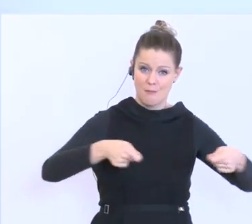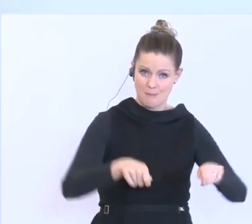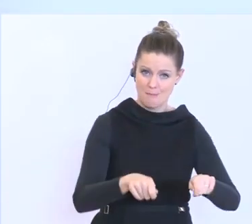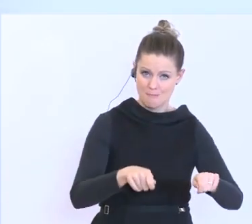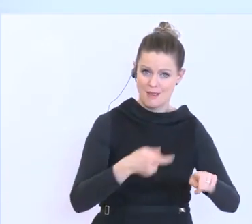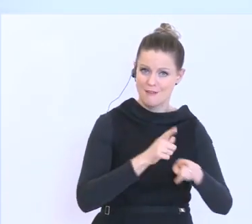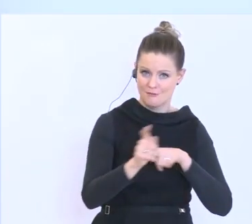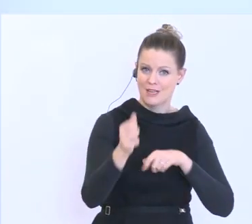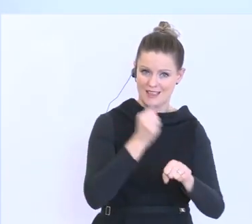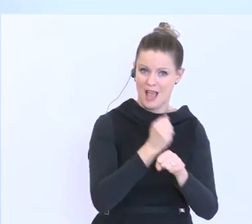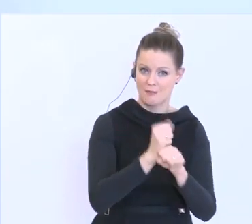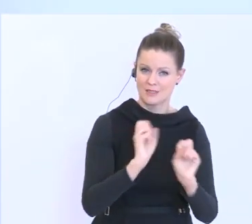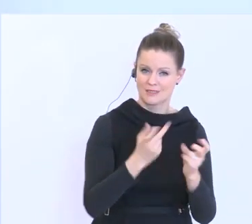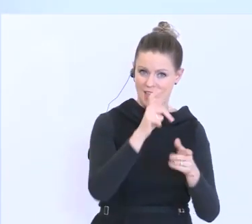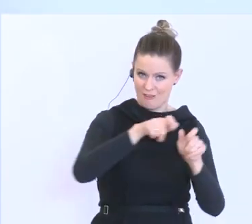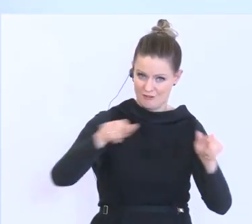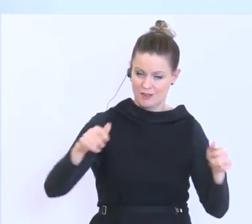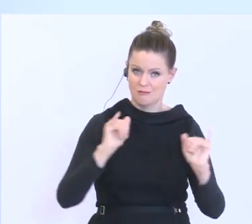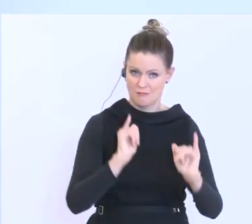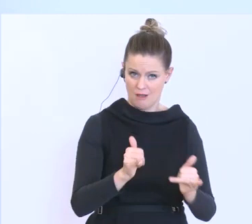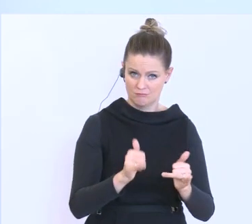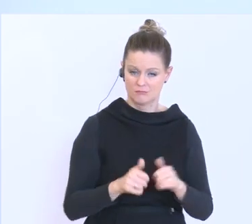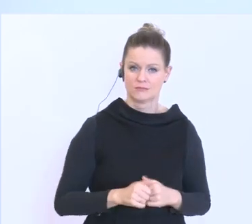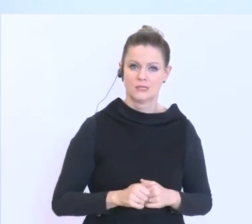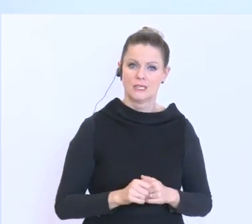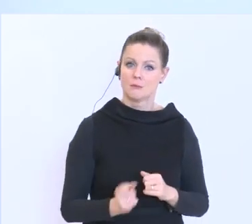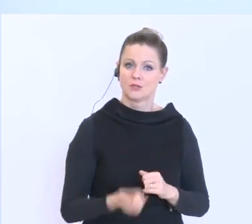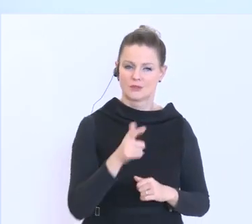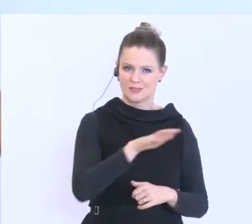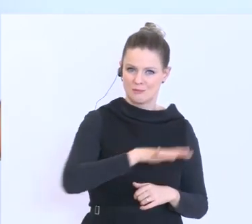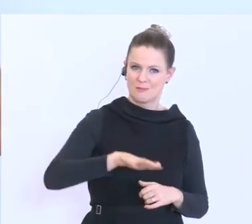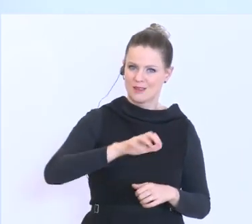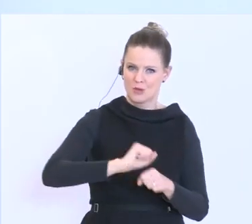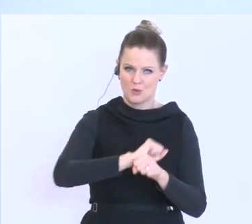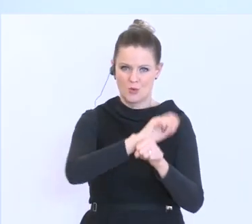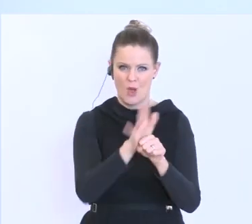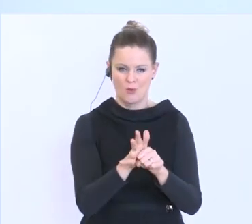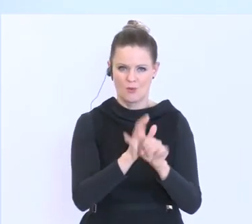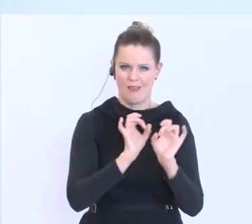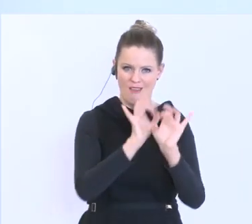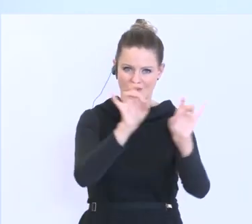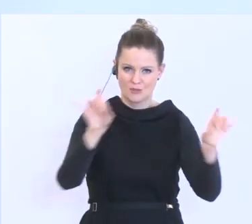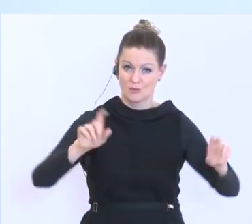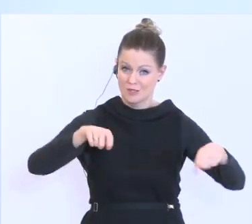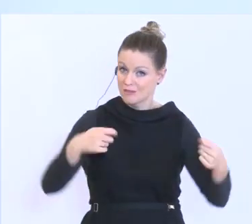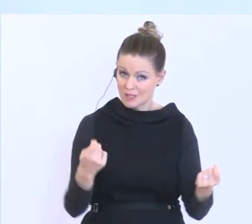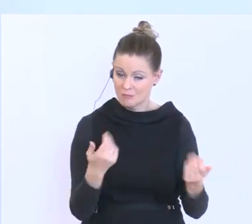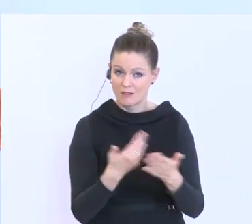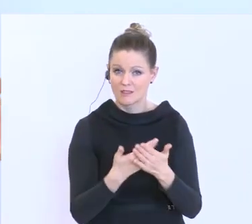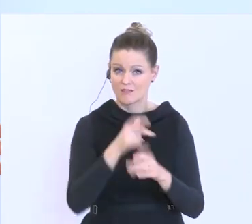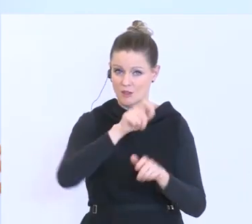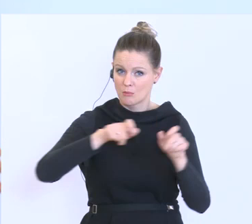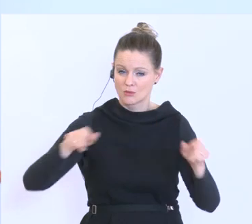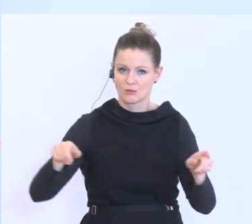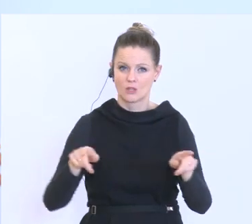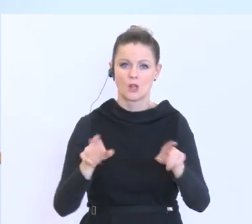Arbeitskräfte. Natürlich gibt es auch in diesen Bereichen Corona-Infektionen. Das heißt, Personen